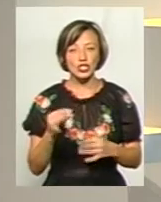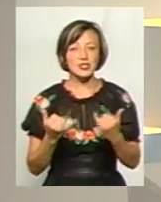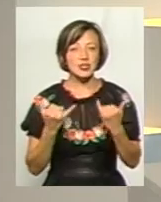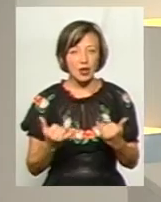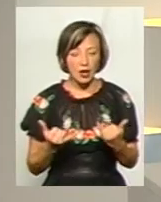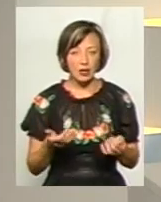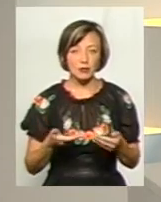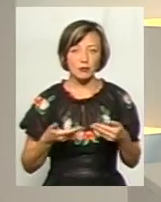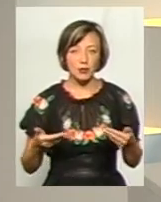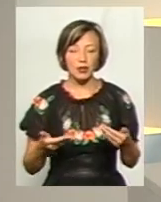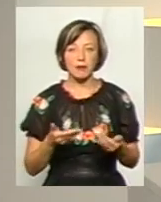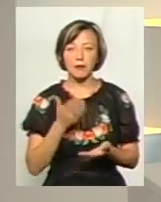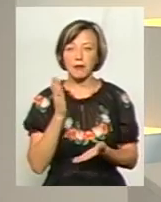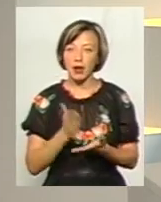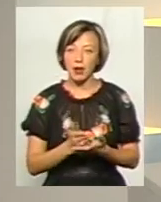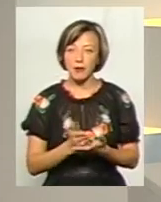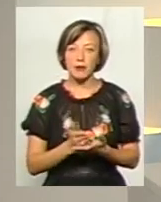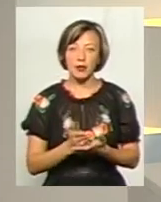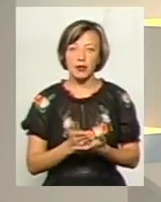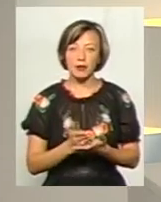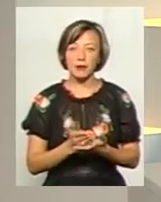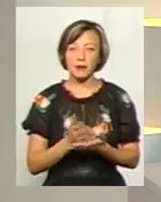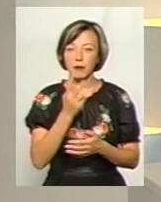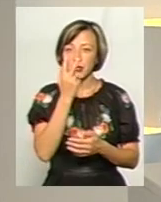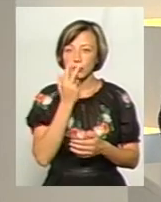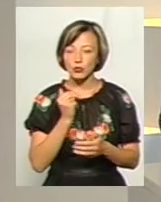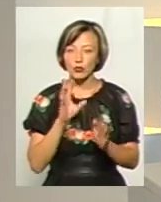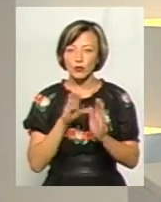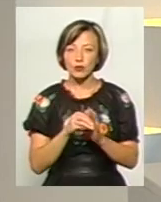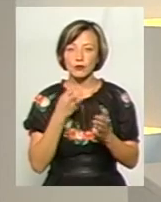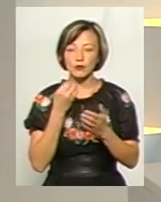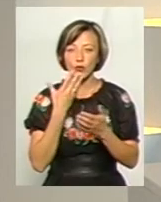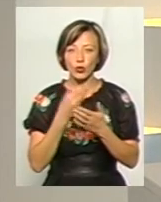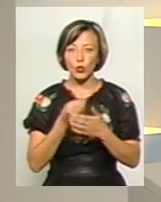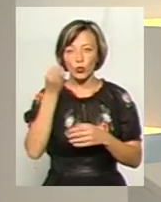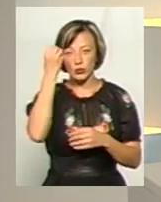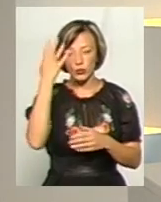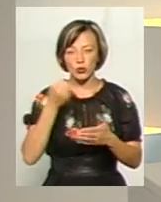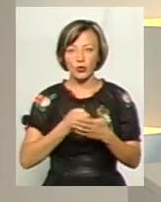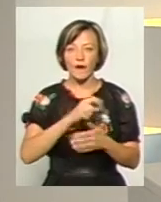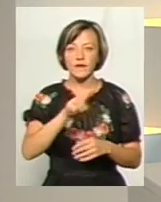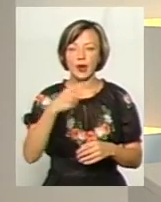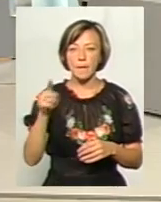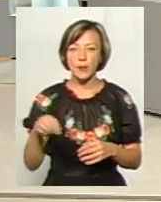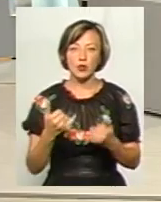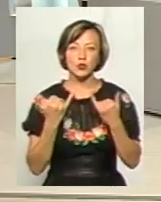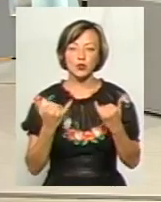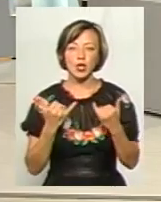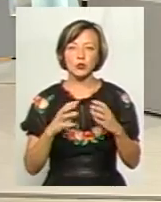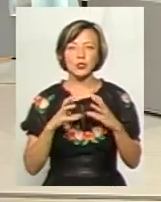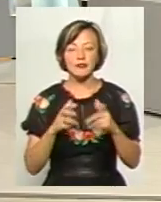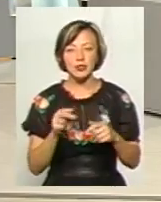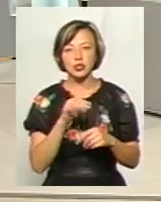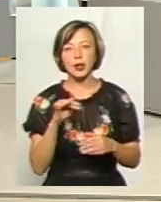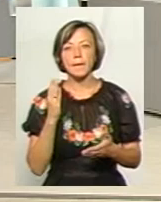ми маємо пристосовувати свою культуру до вимог і трендів сучасного світу,